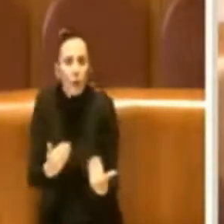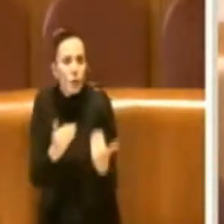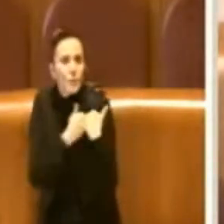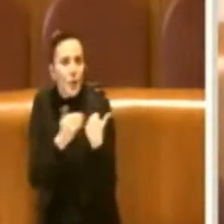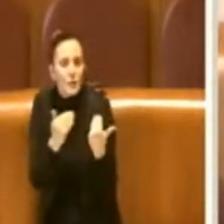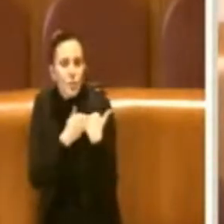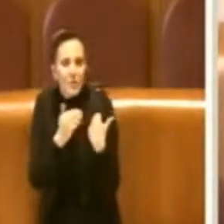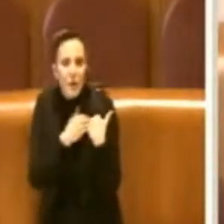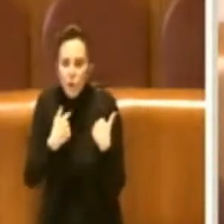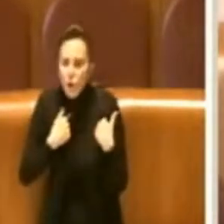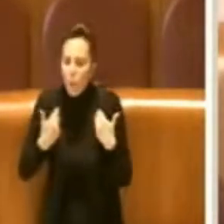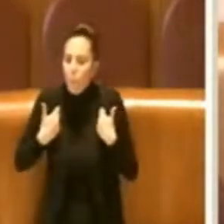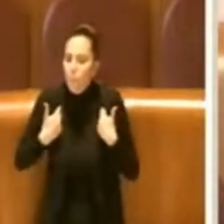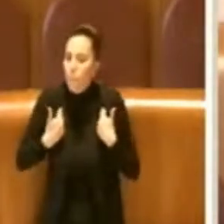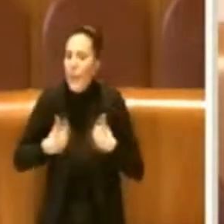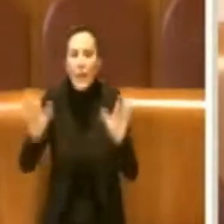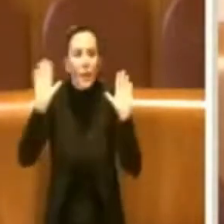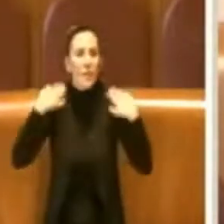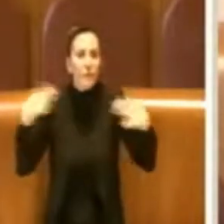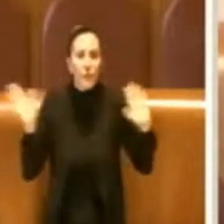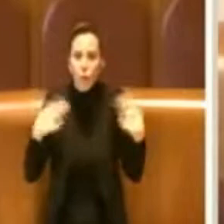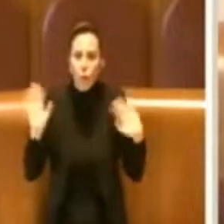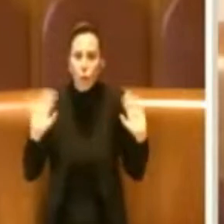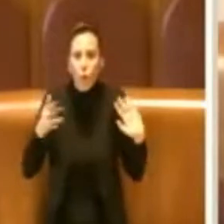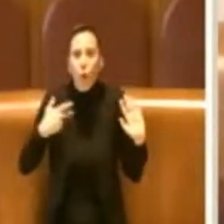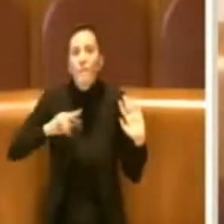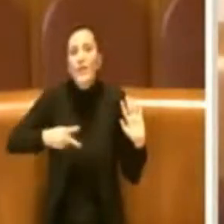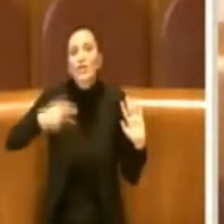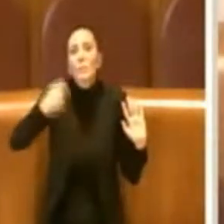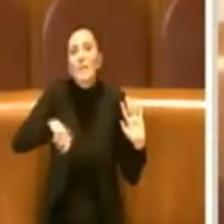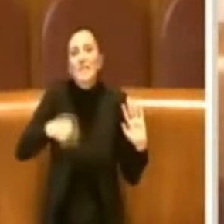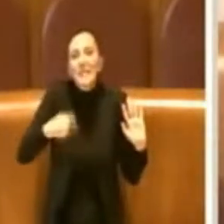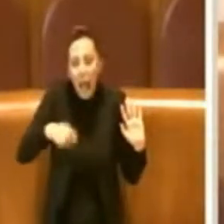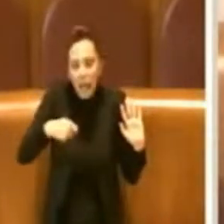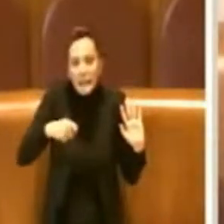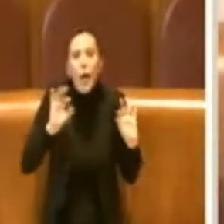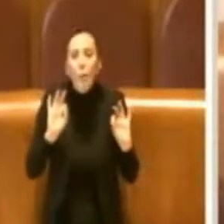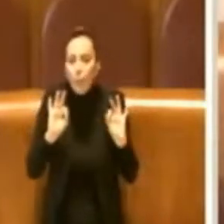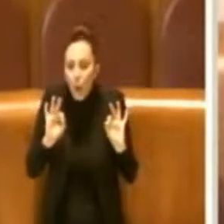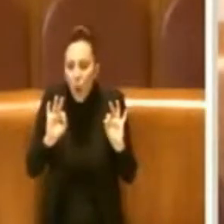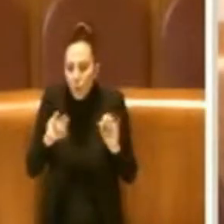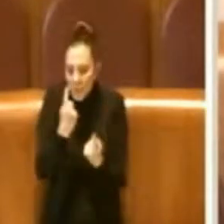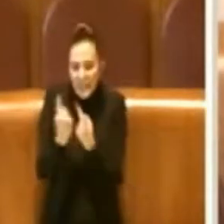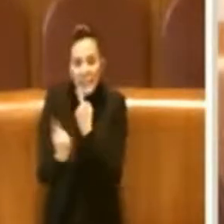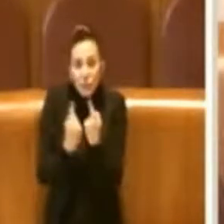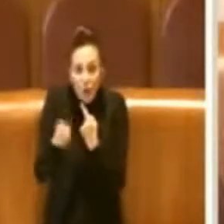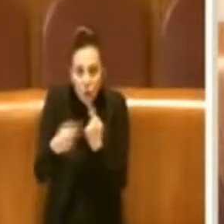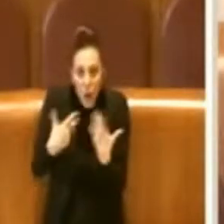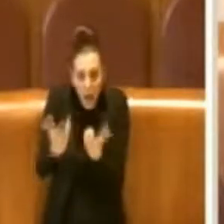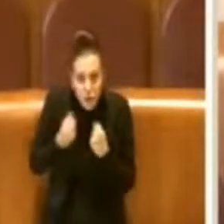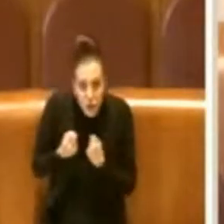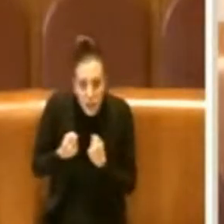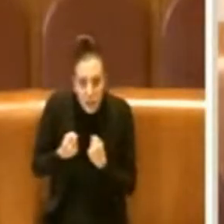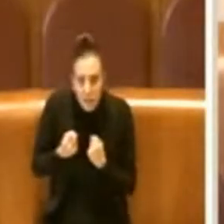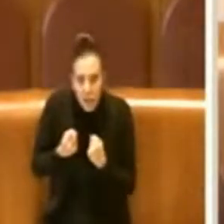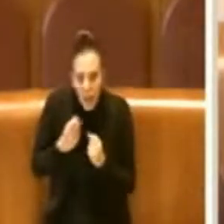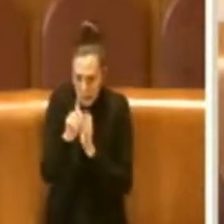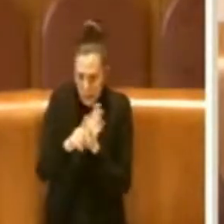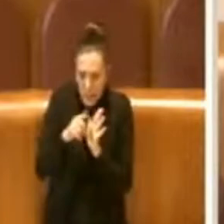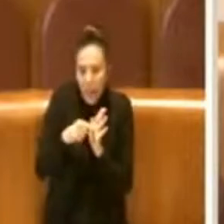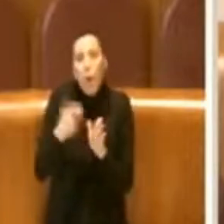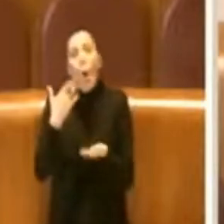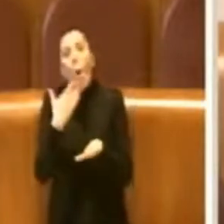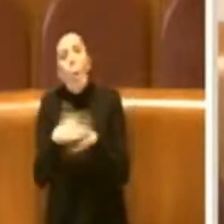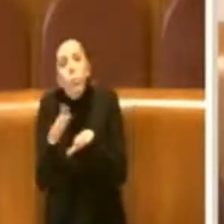come Vicepresidente Vicario di accettare una soluzione del genere. È proprio per questo che arriva una delibera. Che poi sia utile o